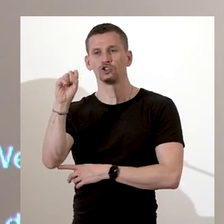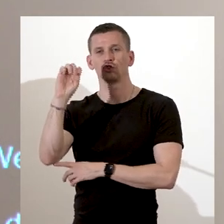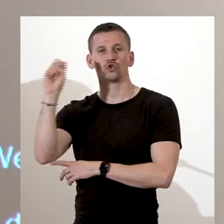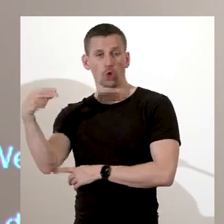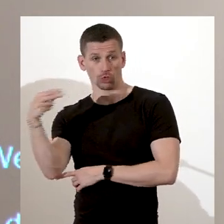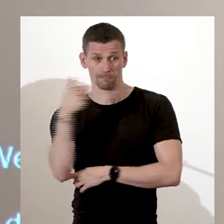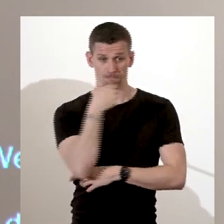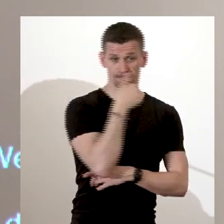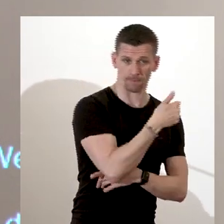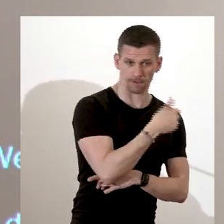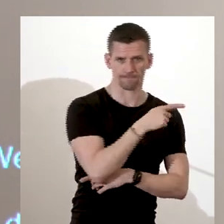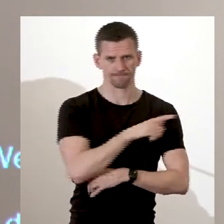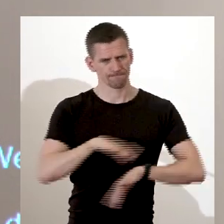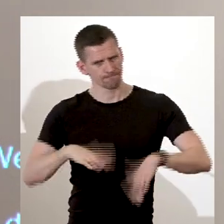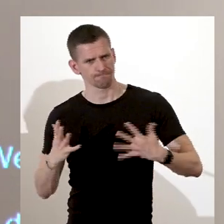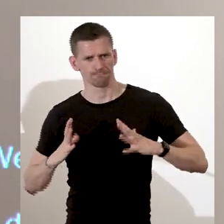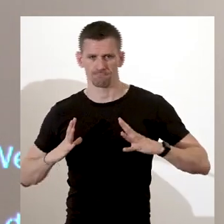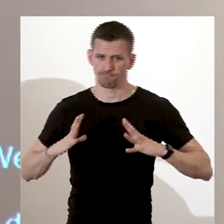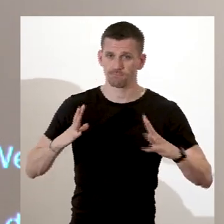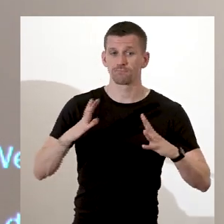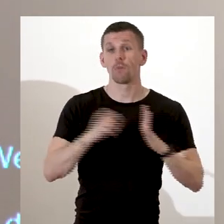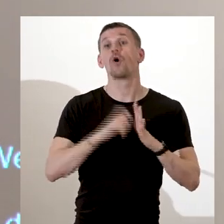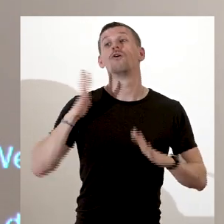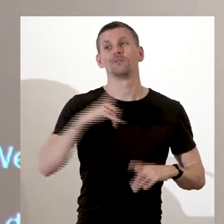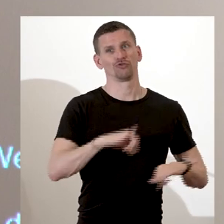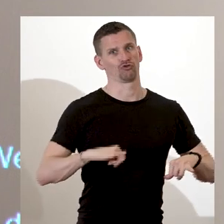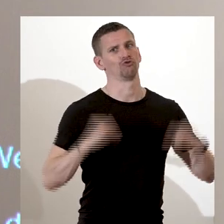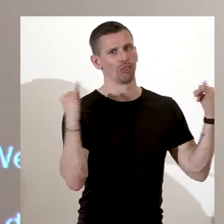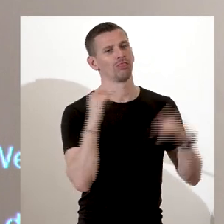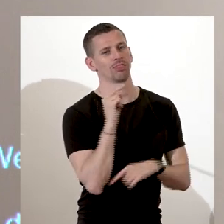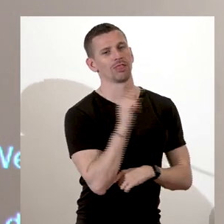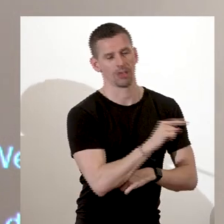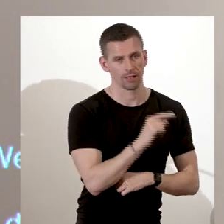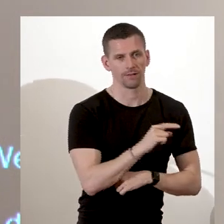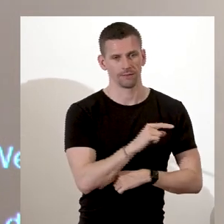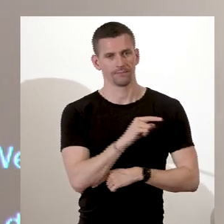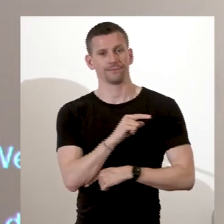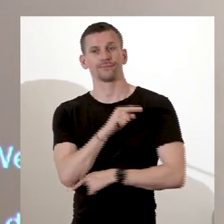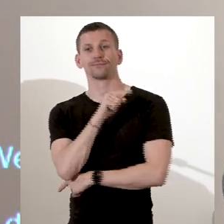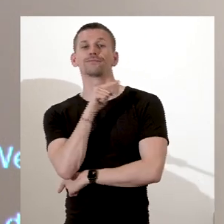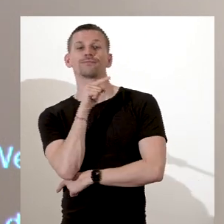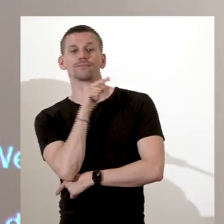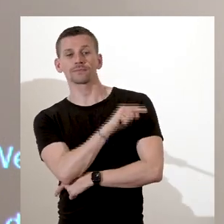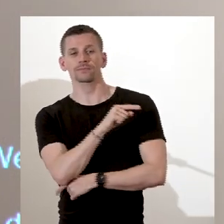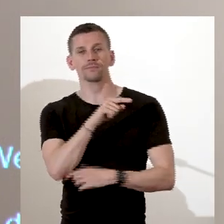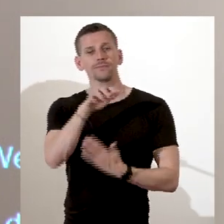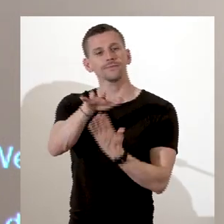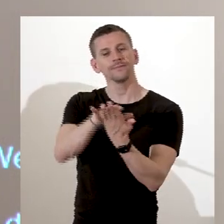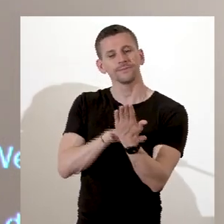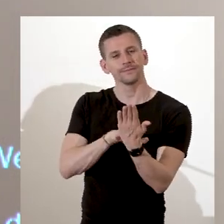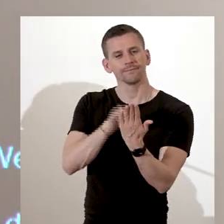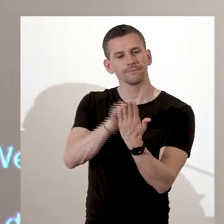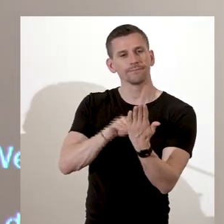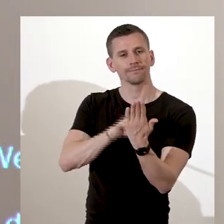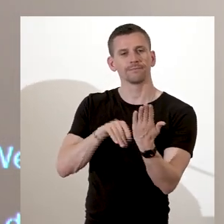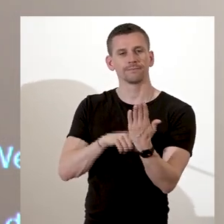suite à l'écriture d'un essai, d'une dissertation qu'il a faite à l'université de Cambridge et qui l'a amené, le sujet était est-ce qu